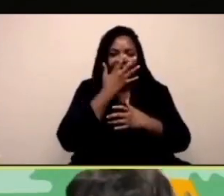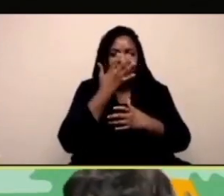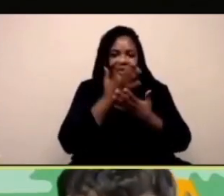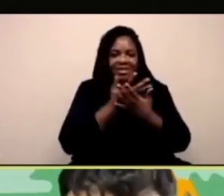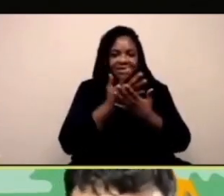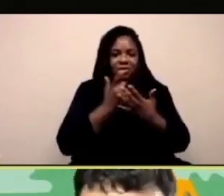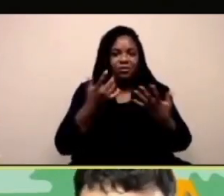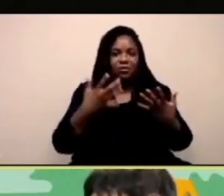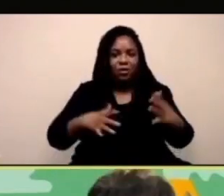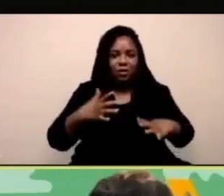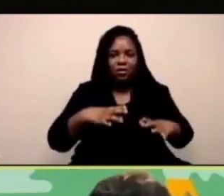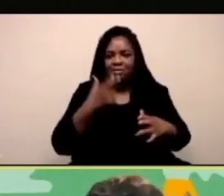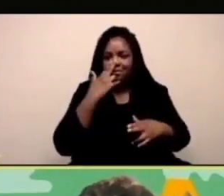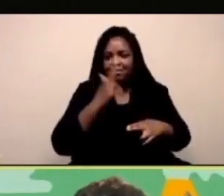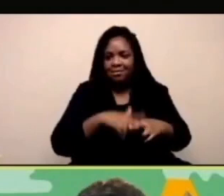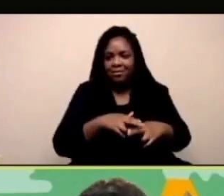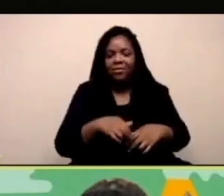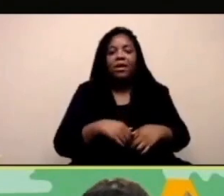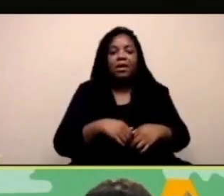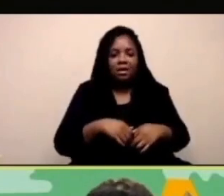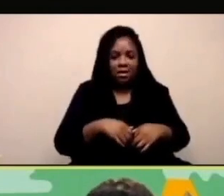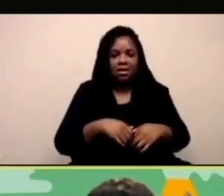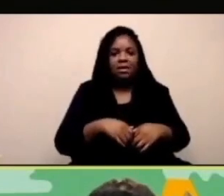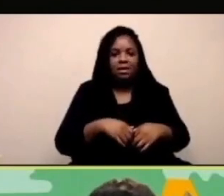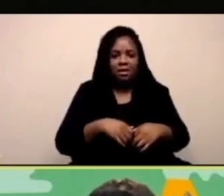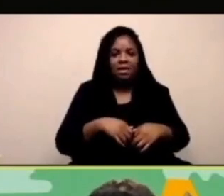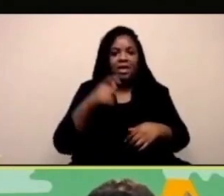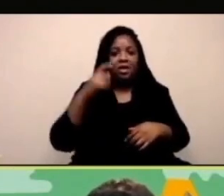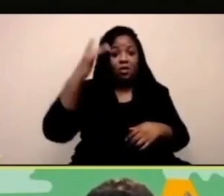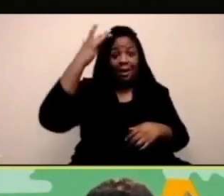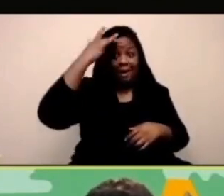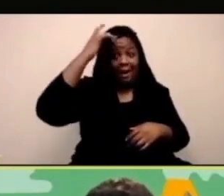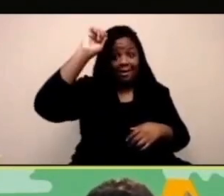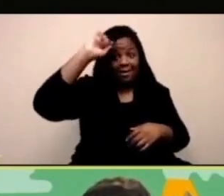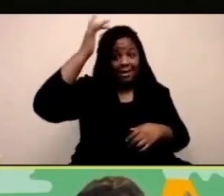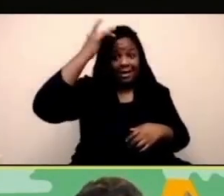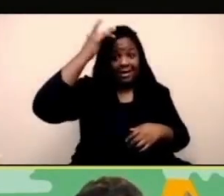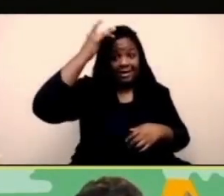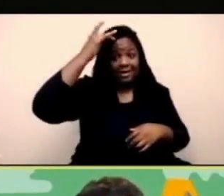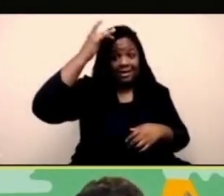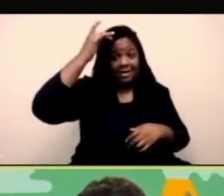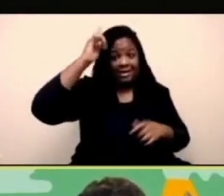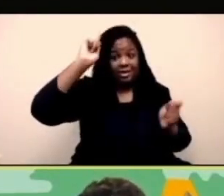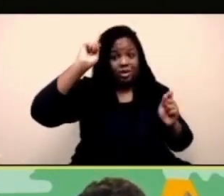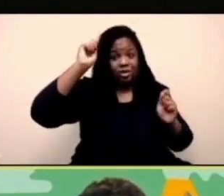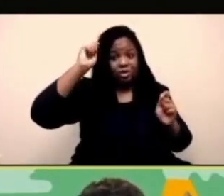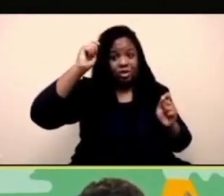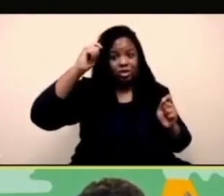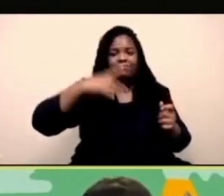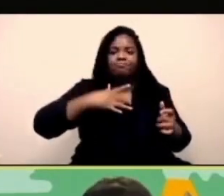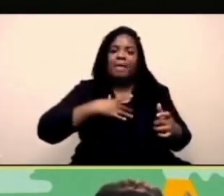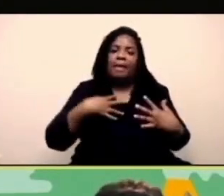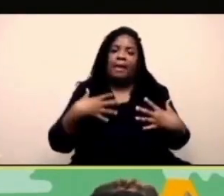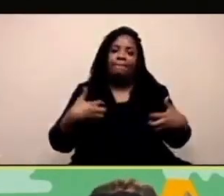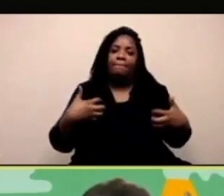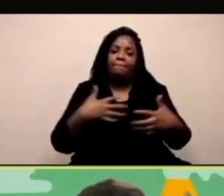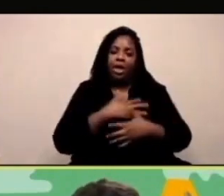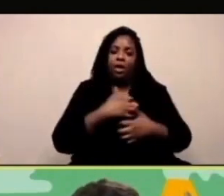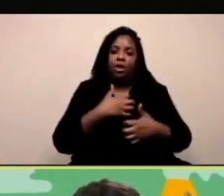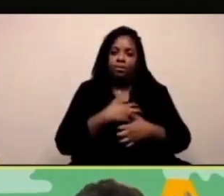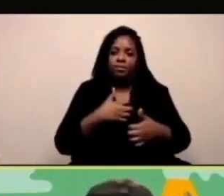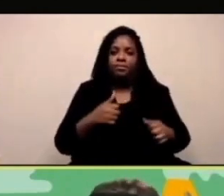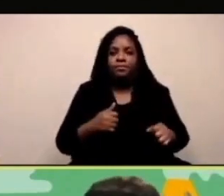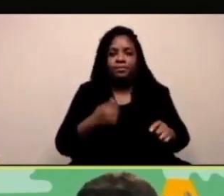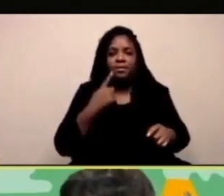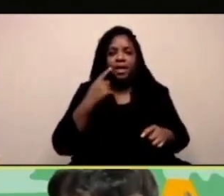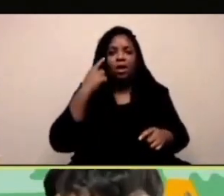progetto con cappello e occhiali, occhialetti è molto divertente, è un classico possiamo